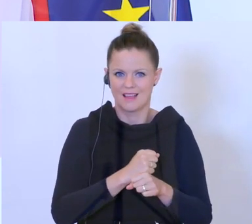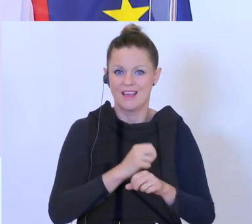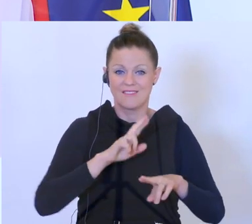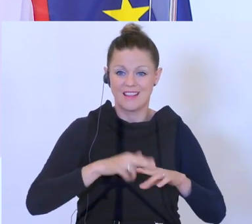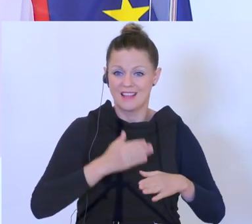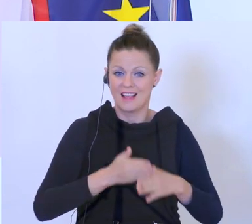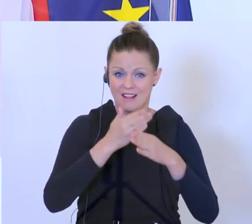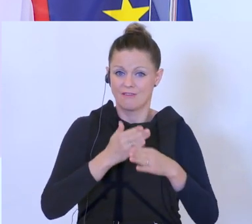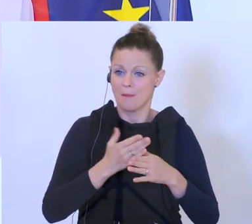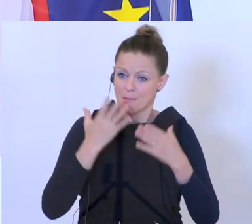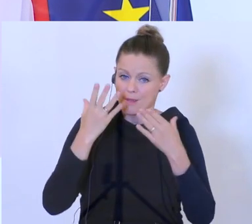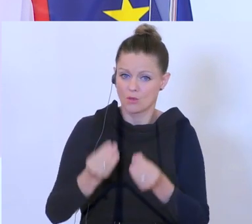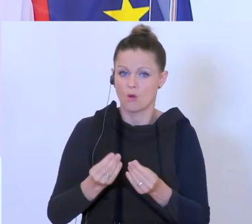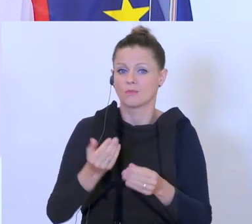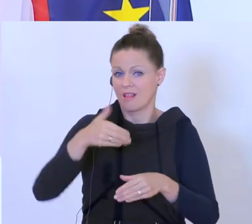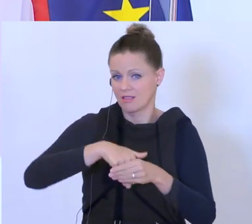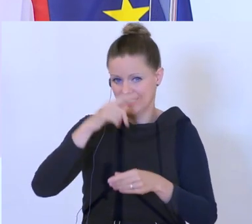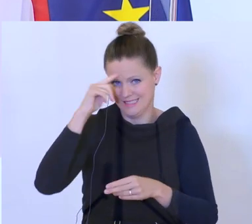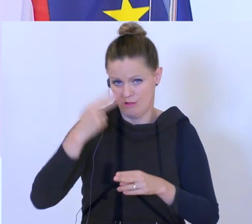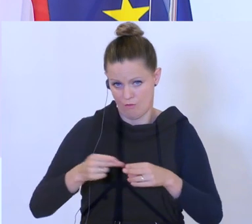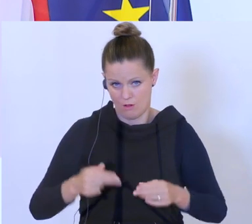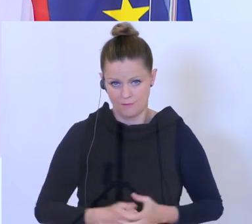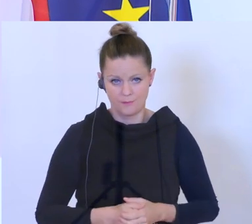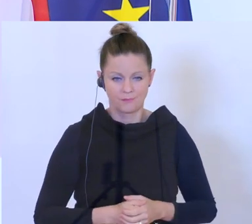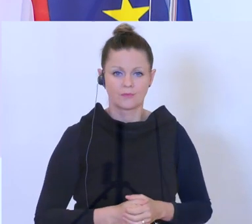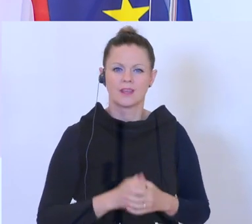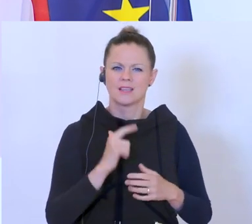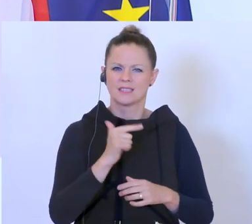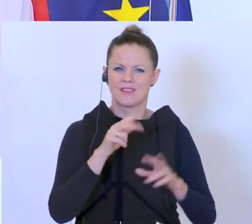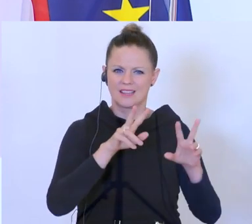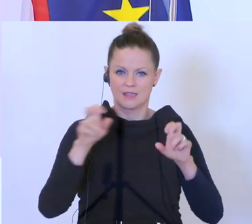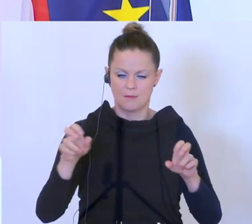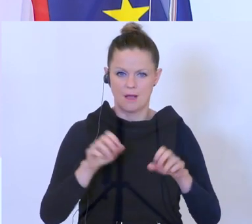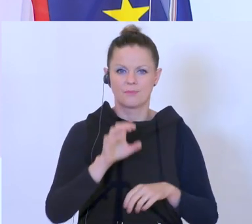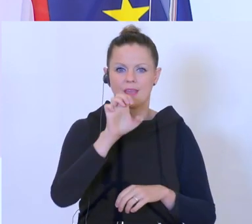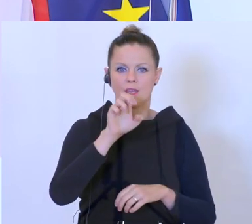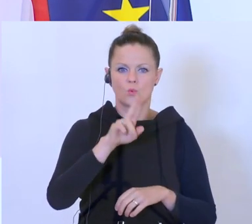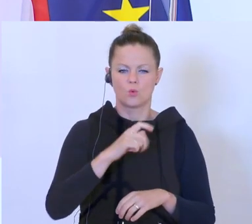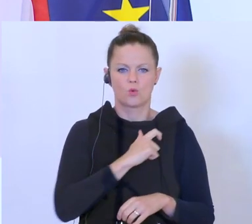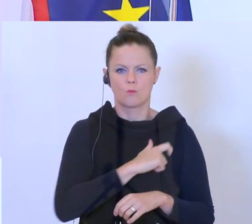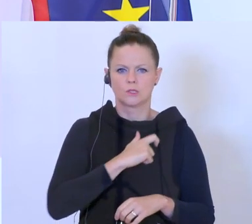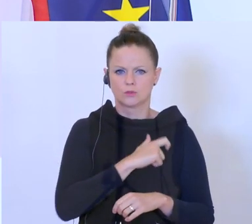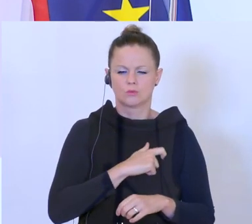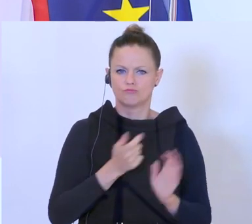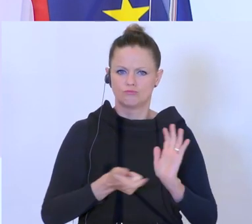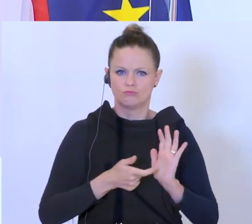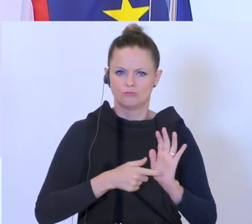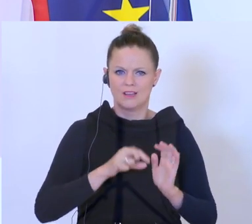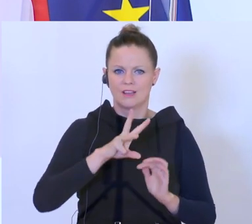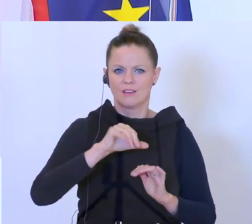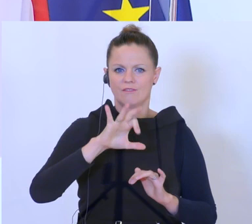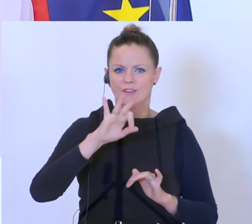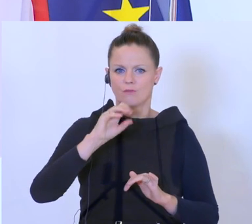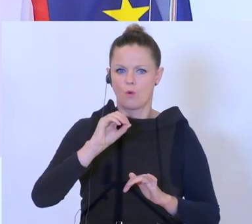ankommt, dann ist sie auch sinnvoll. Zur zweiten Frage. Wir haben nach Brüssel, nach Aufforderung der Kommission, die WIFO-Daten